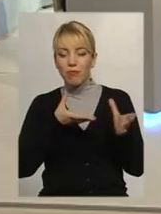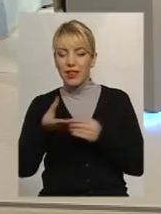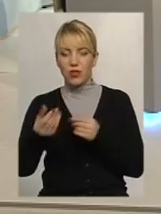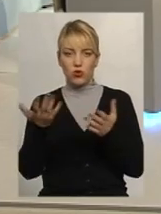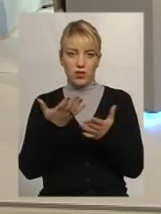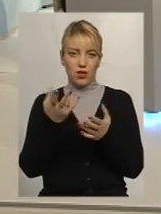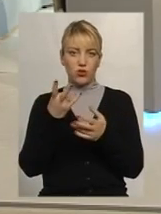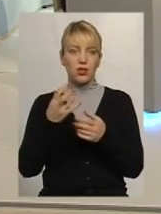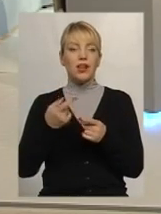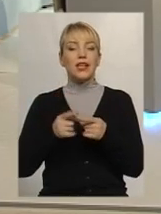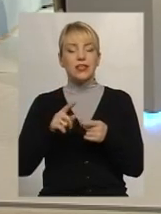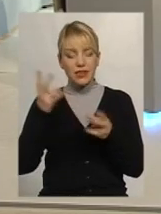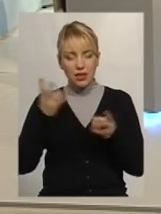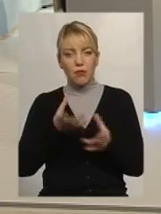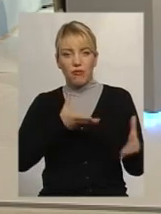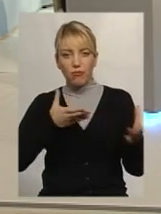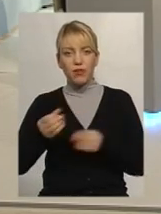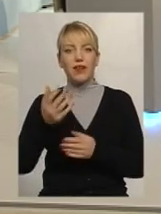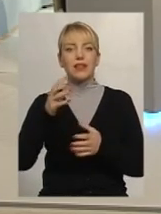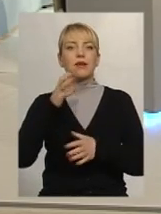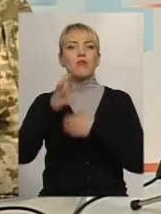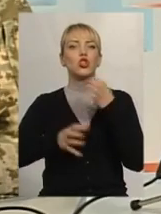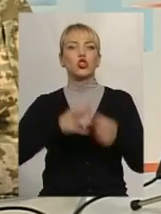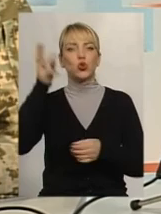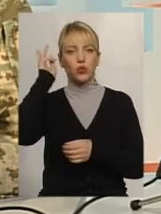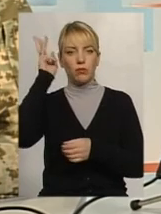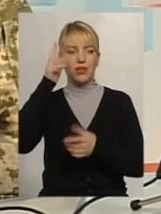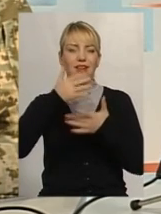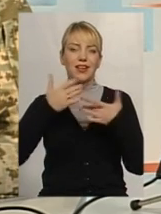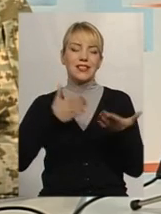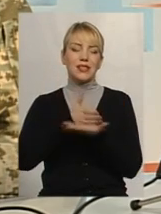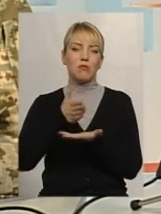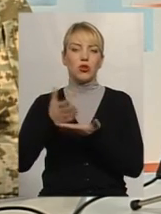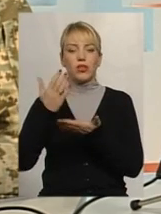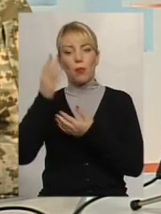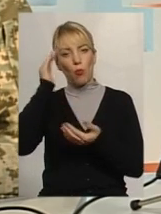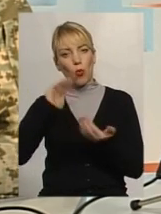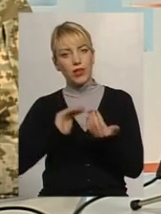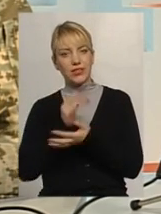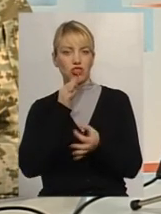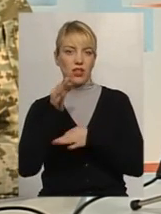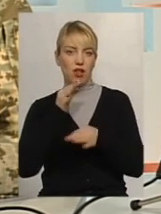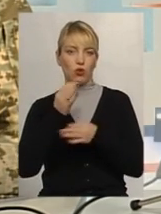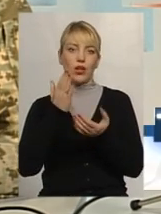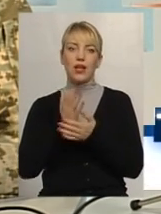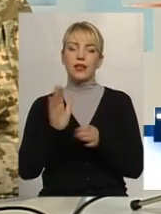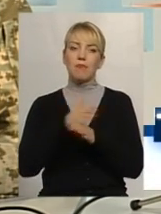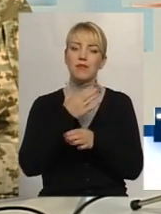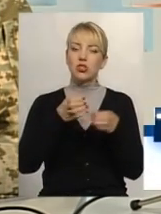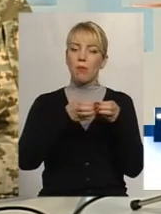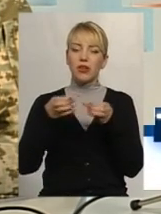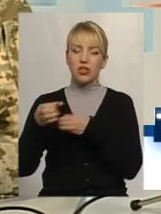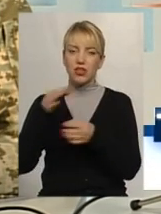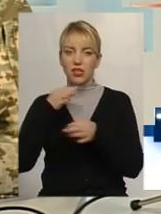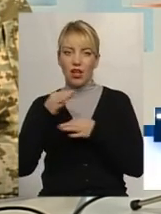Народна дипломатія через різні методи. Є політичний діалог, є міжпартійний якийсь